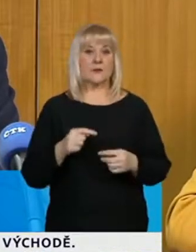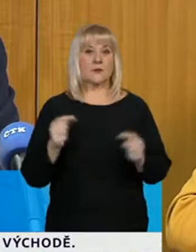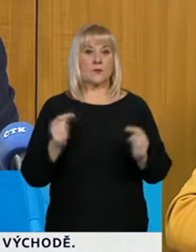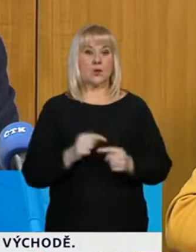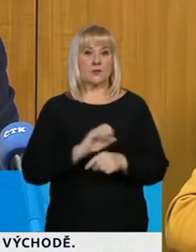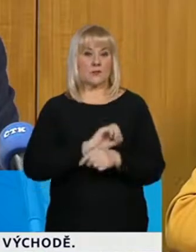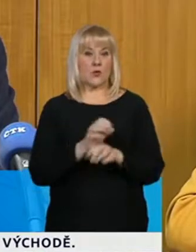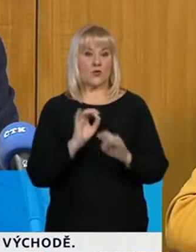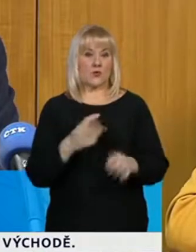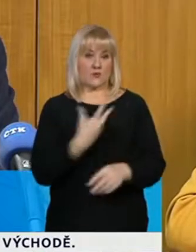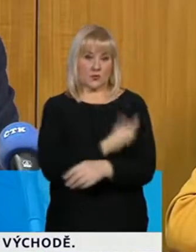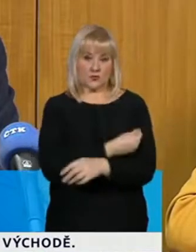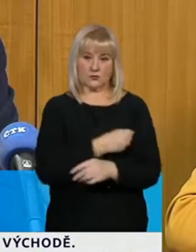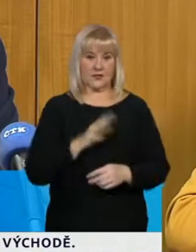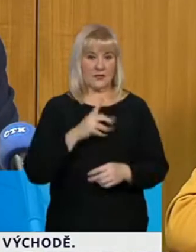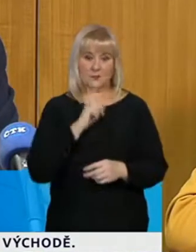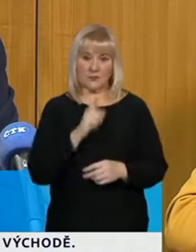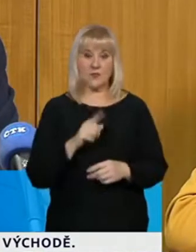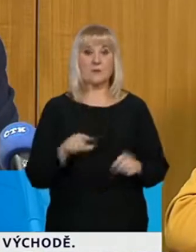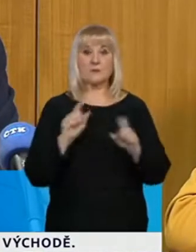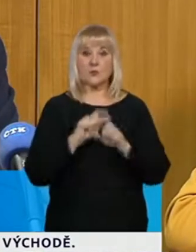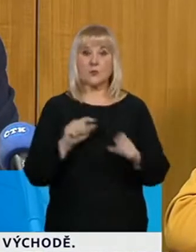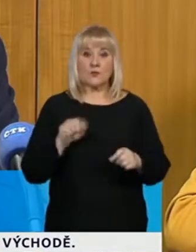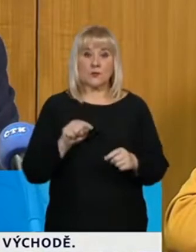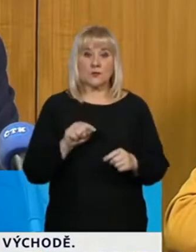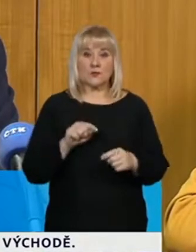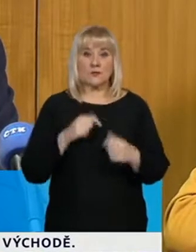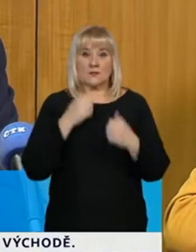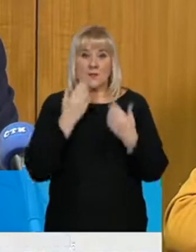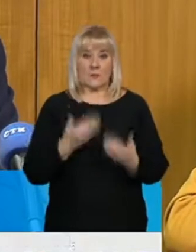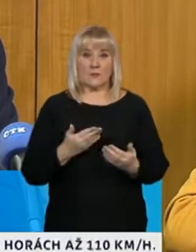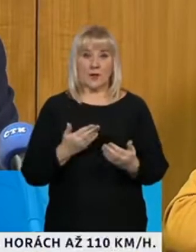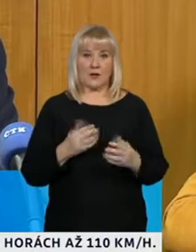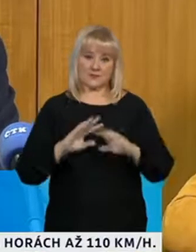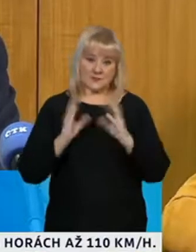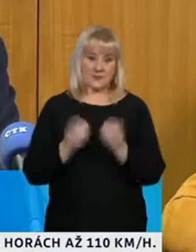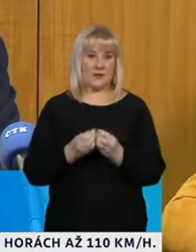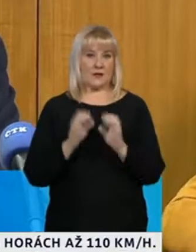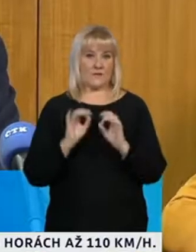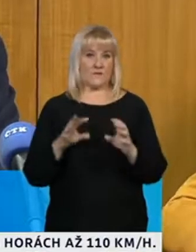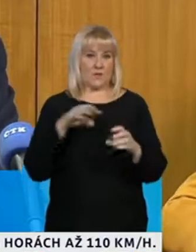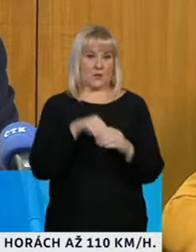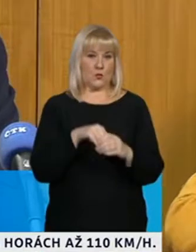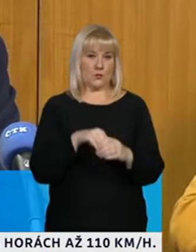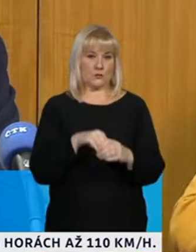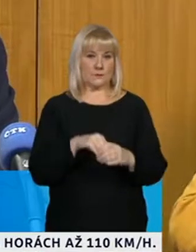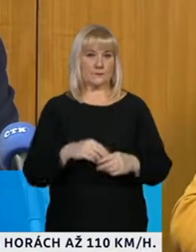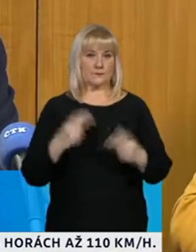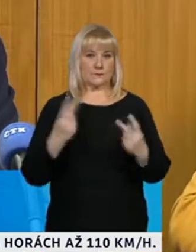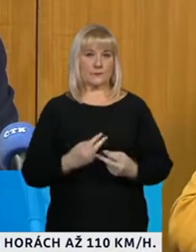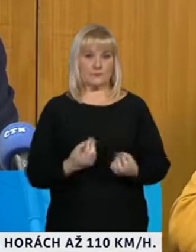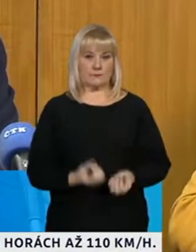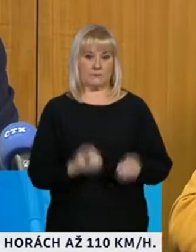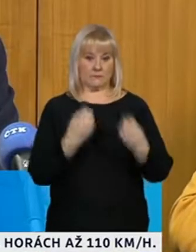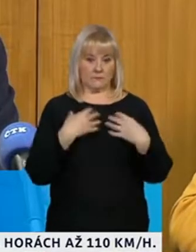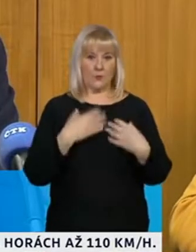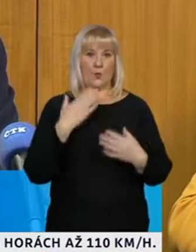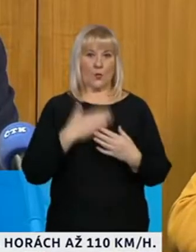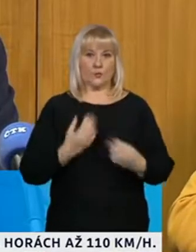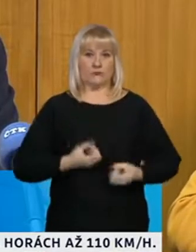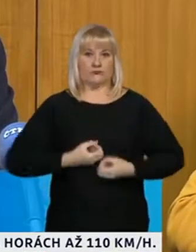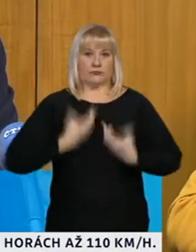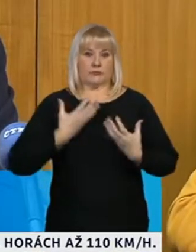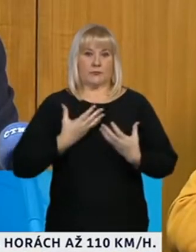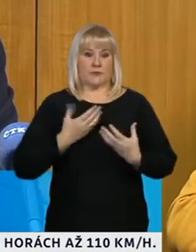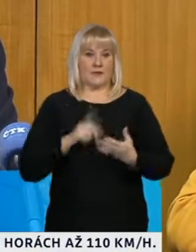COVID to tak není, protože žádná z těchto vakcín neobsahuje celý virus, který by byl schopen se množit nebo dostávat se do buněk